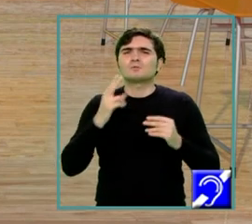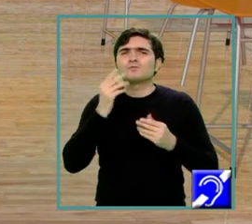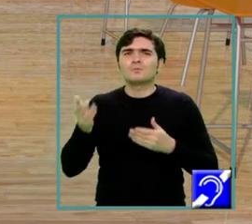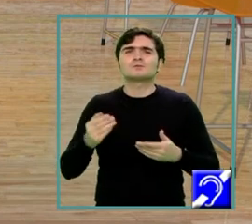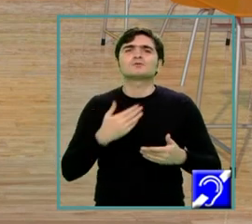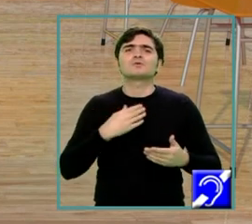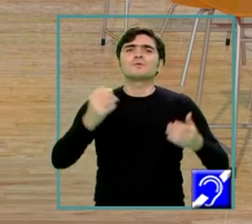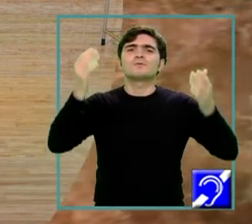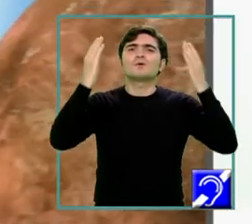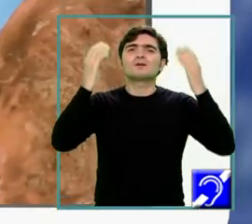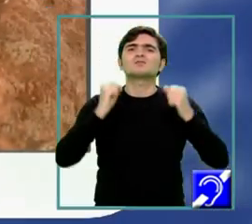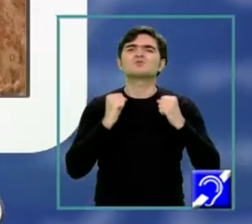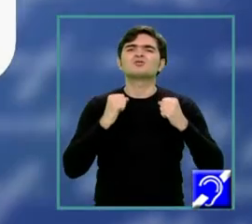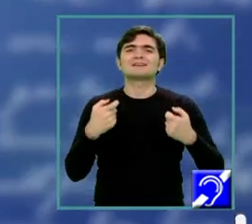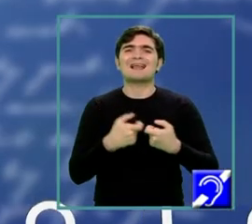la examen.